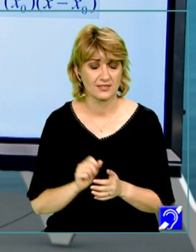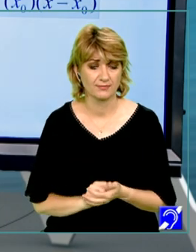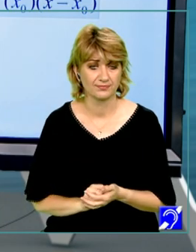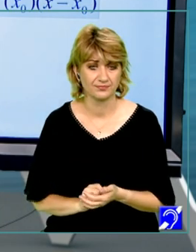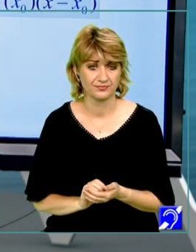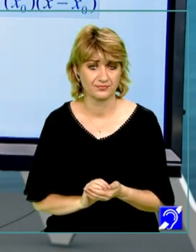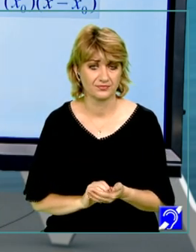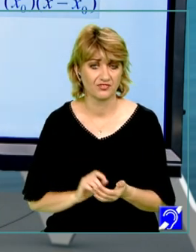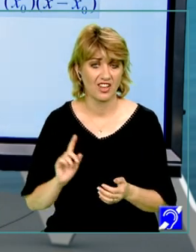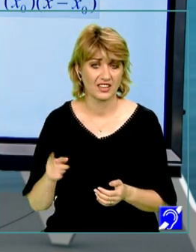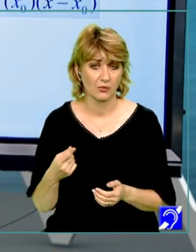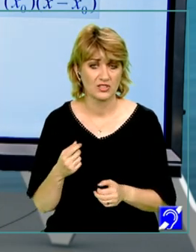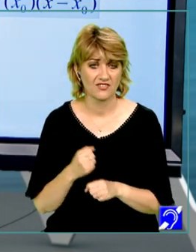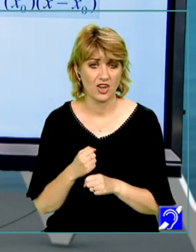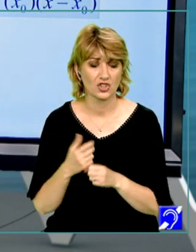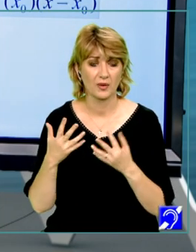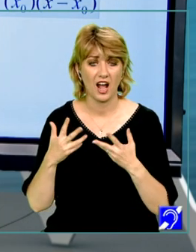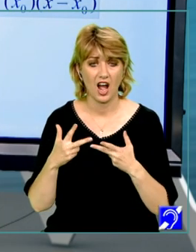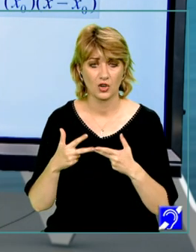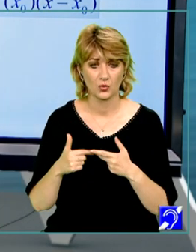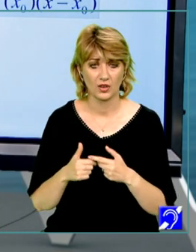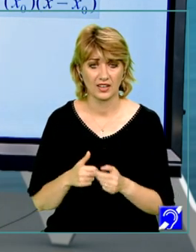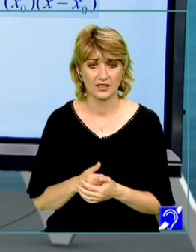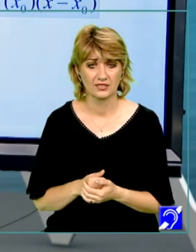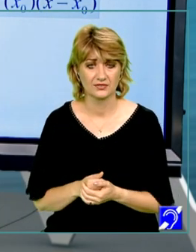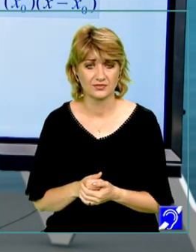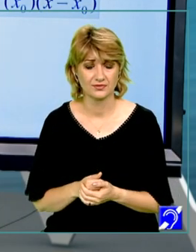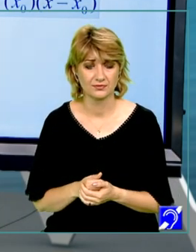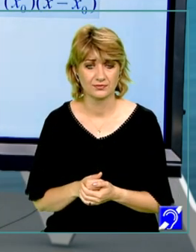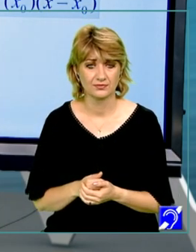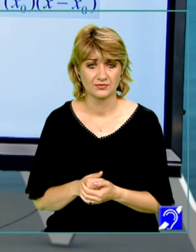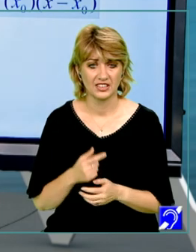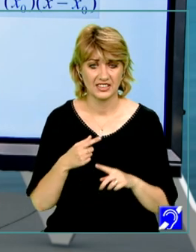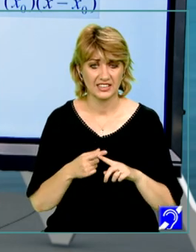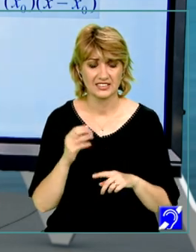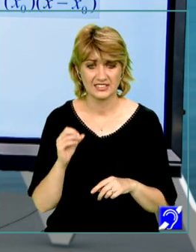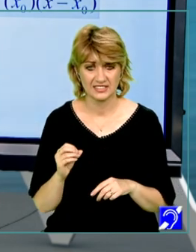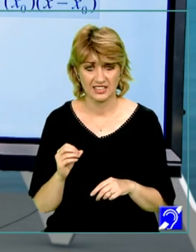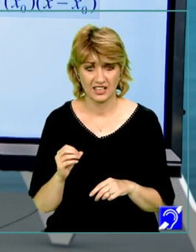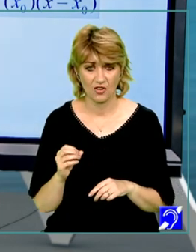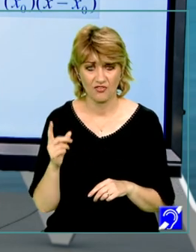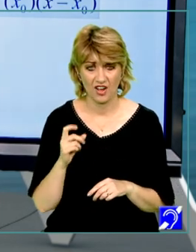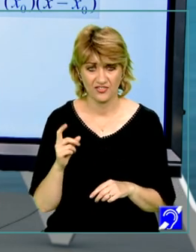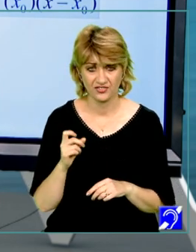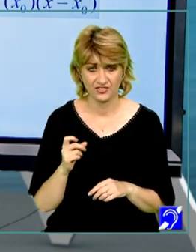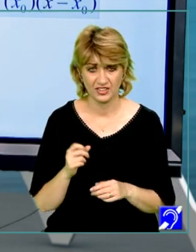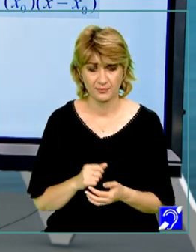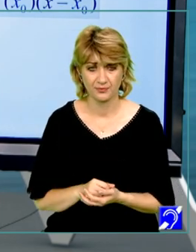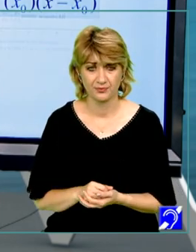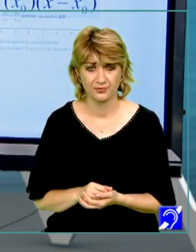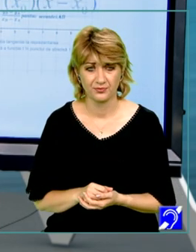Deci va trebui să facem calculele aferente în cazul de față, x0 va fi, de altfel,